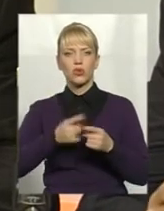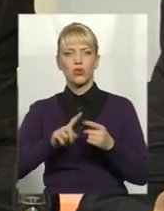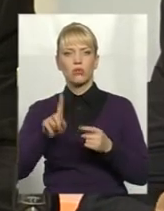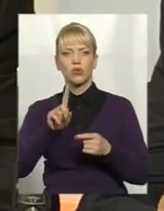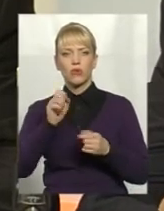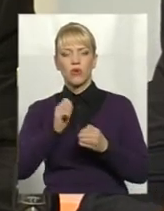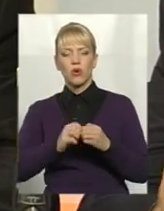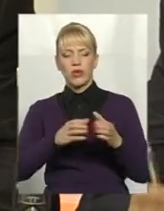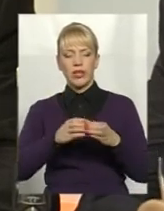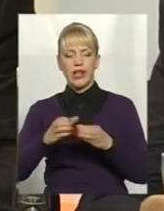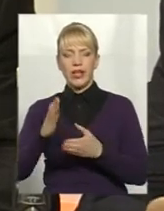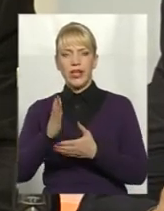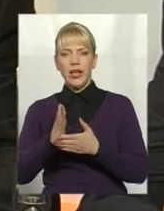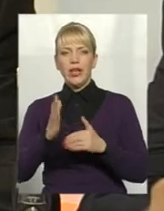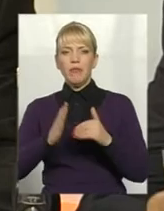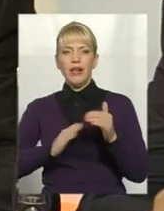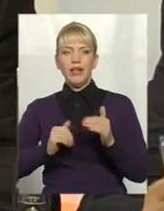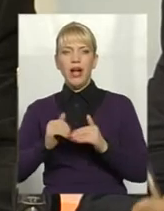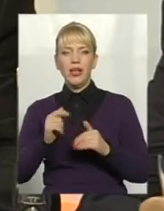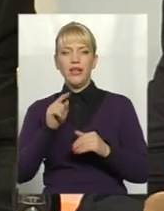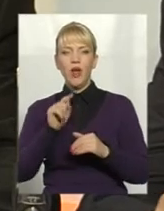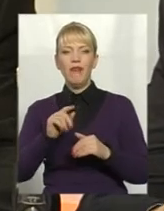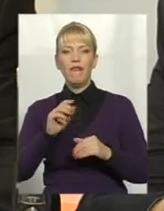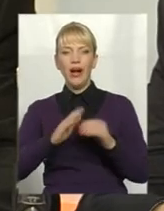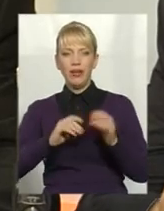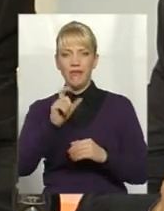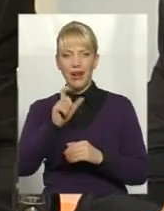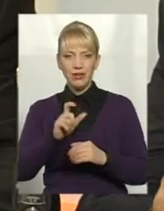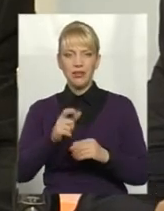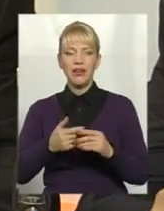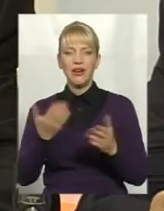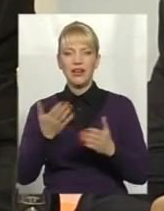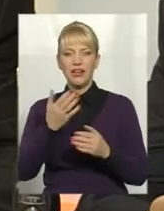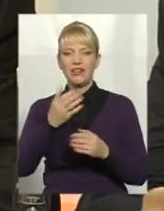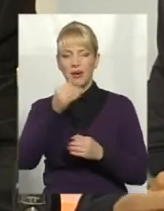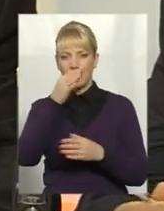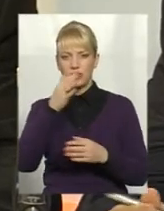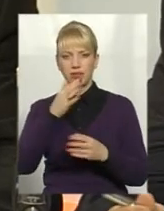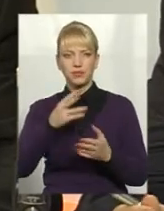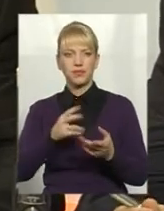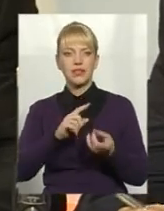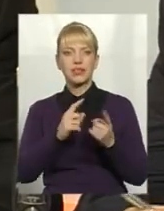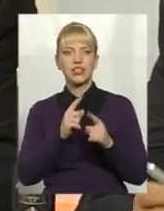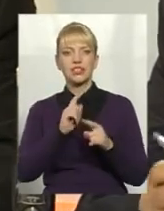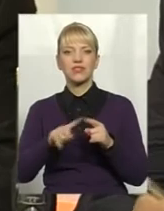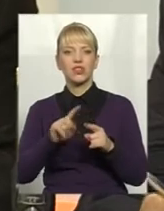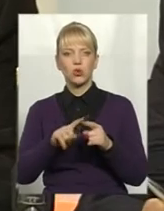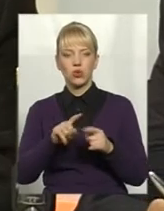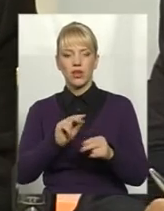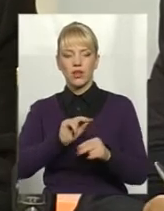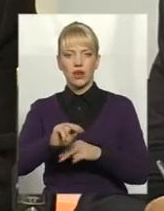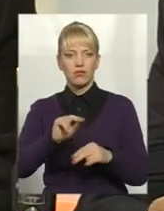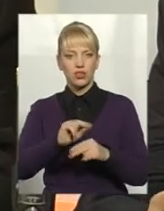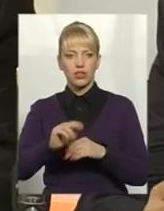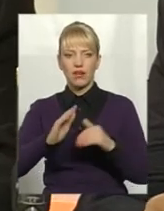знаходиться спеціаліст, той фахівець. Фахівець не може стати швидкою, його потрібно вихвати.